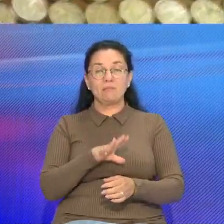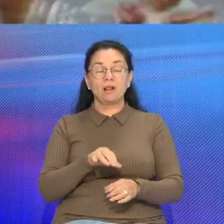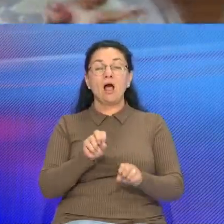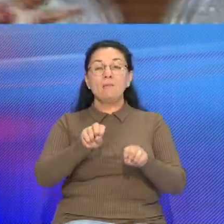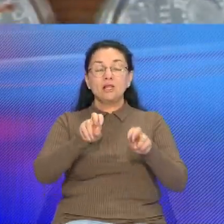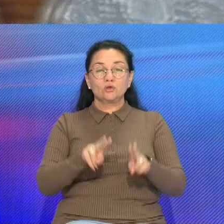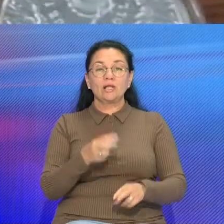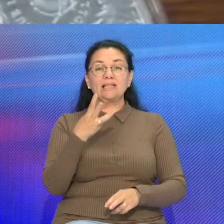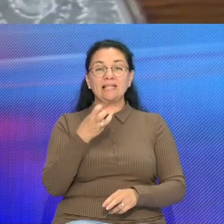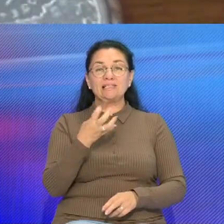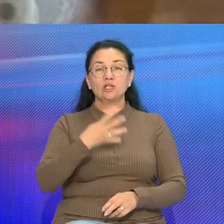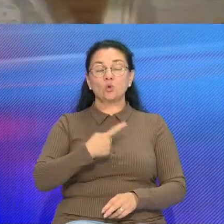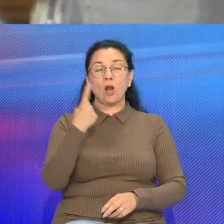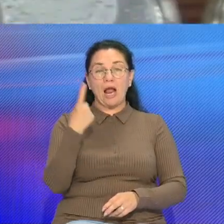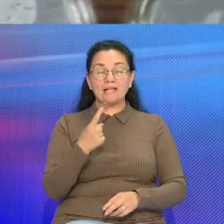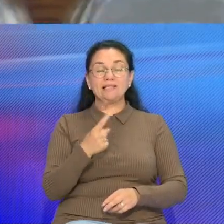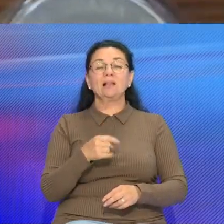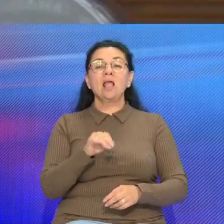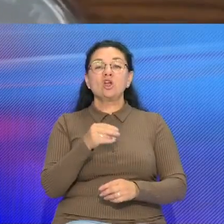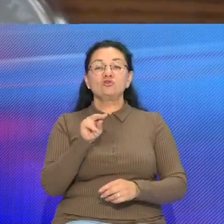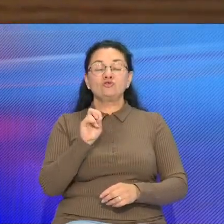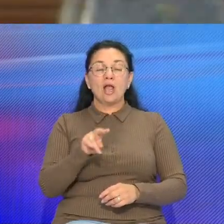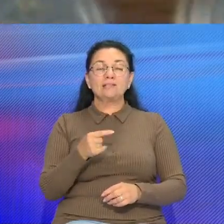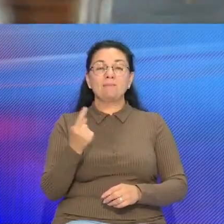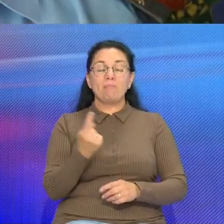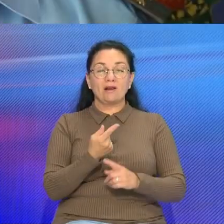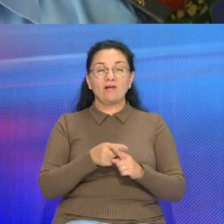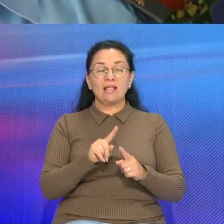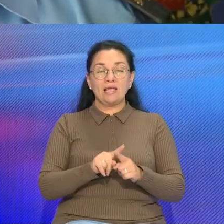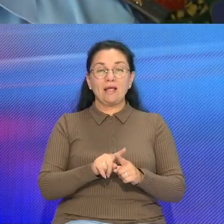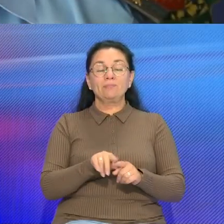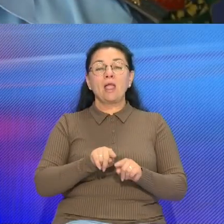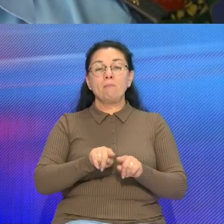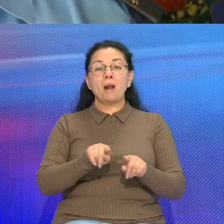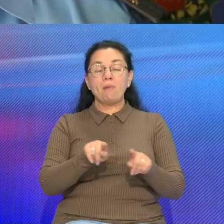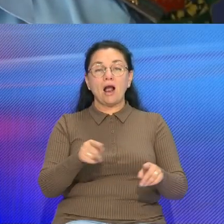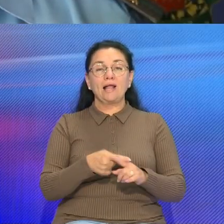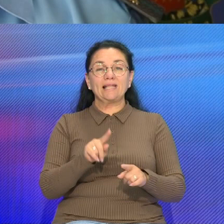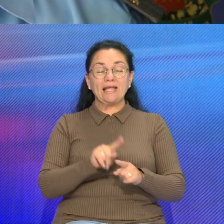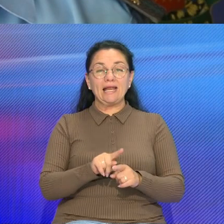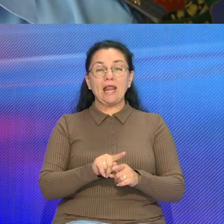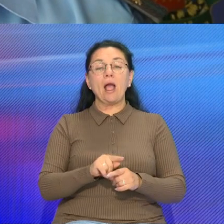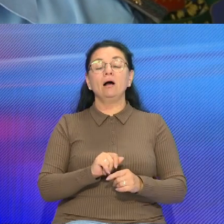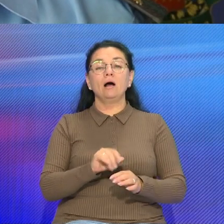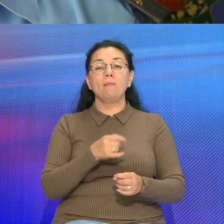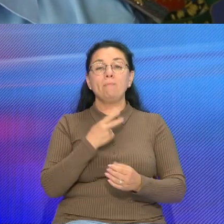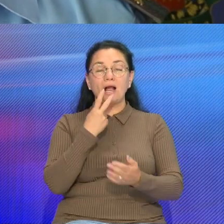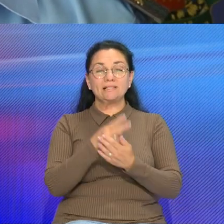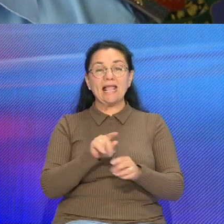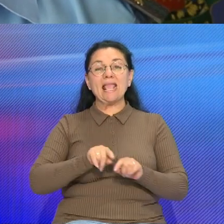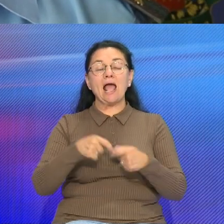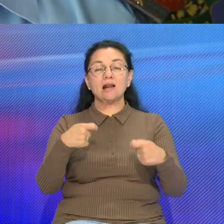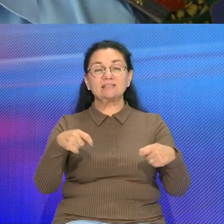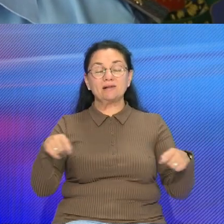статье 341 ч.1 Уголовного кодекса Республики Беларусь Пропаганды или публичное демонстрирование Изготовление распространения